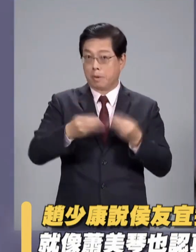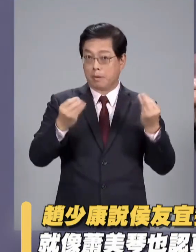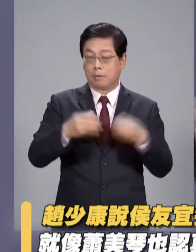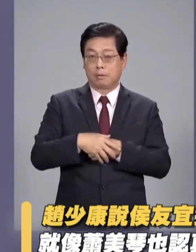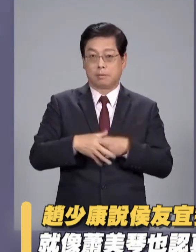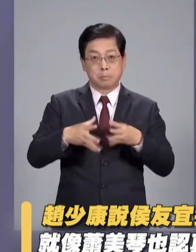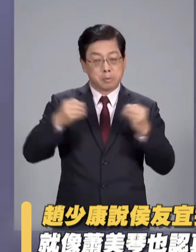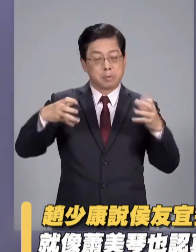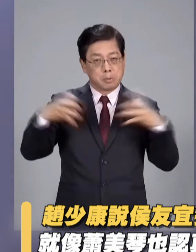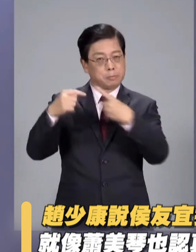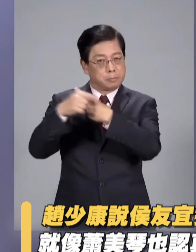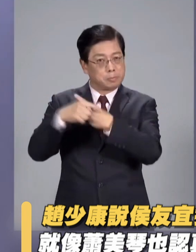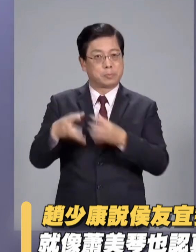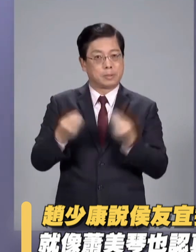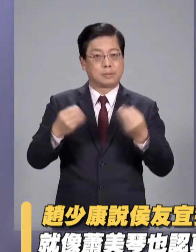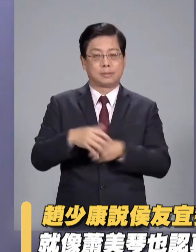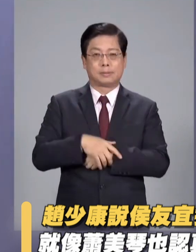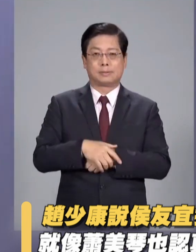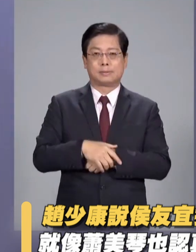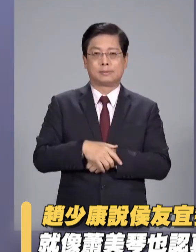不需要集思广义吗